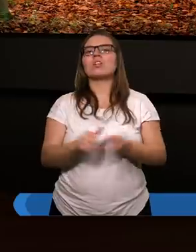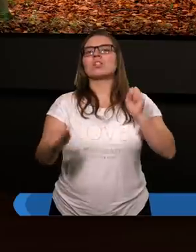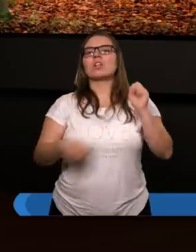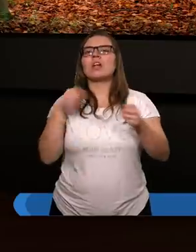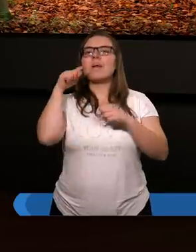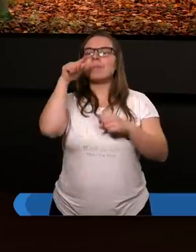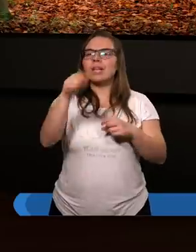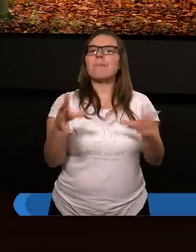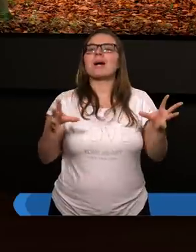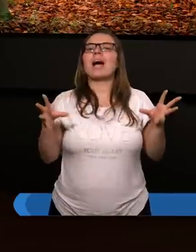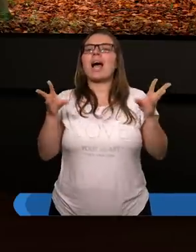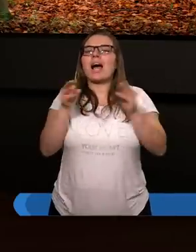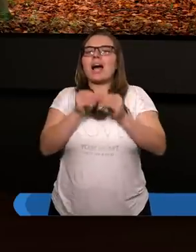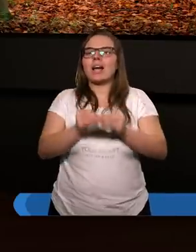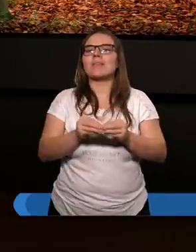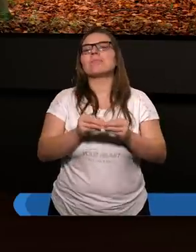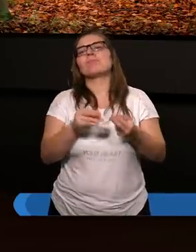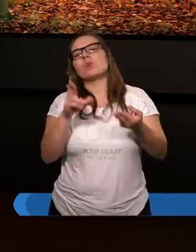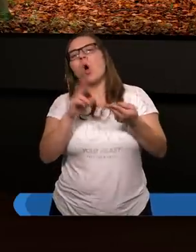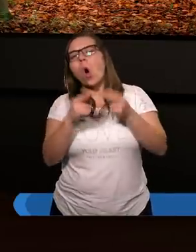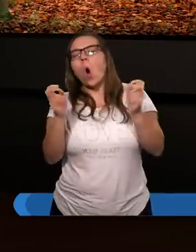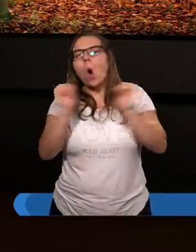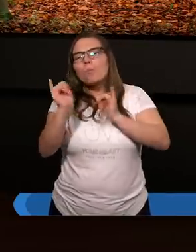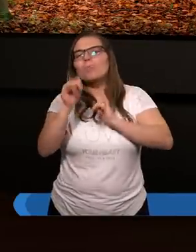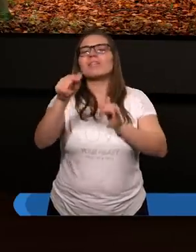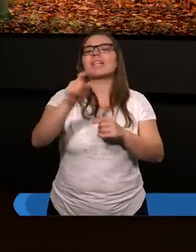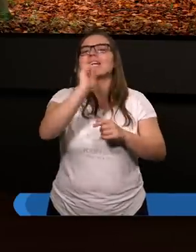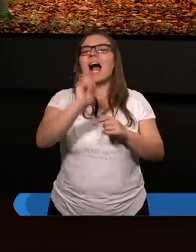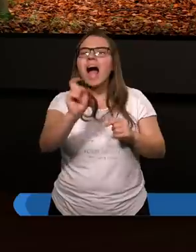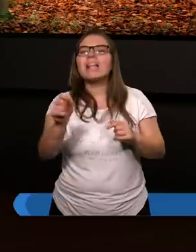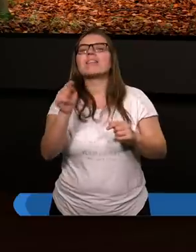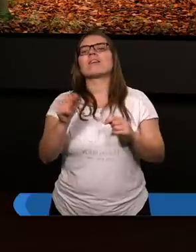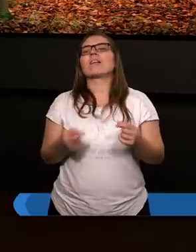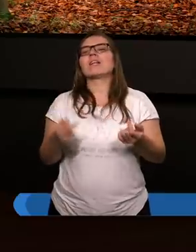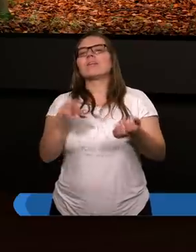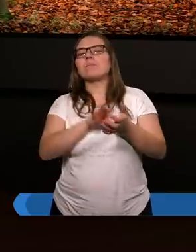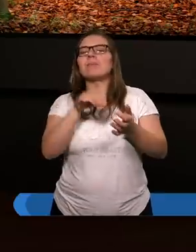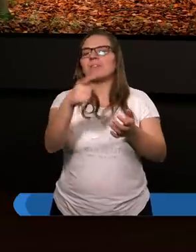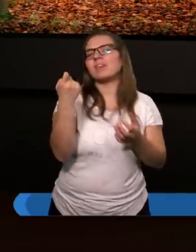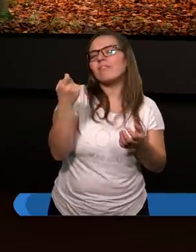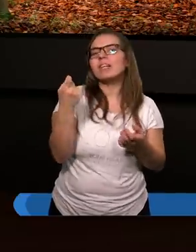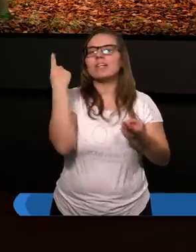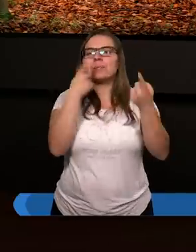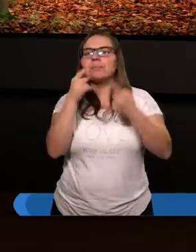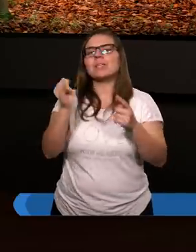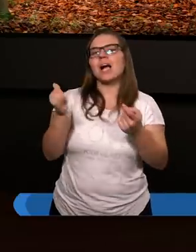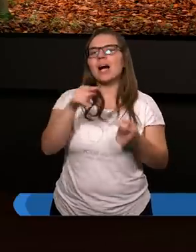żeby tam razem omówić to zagadnienie, niech się wypowiedzą też inni.